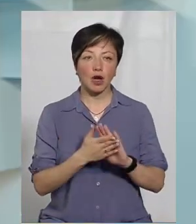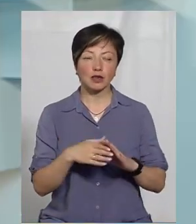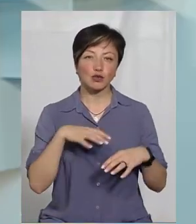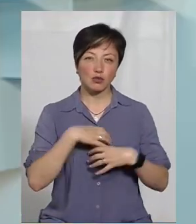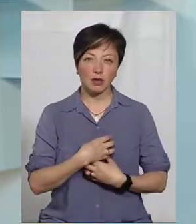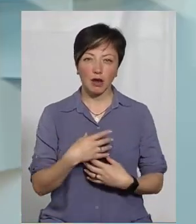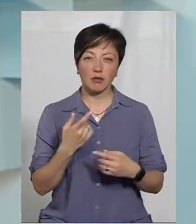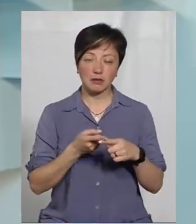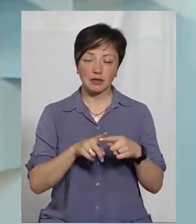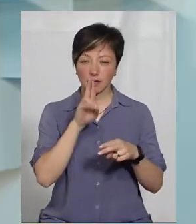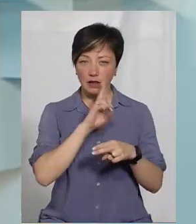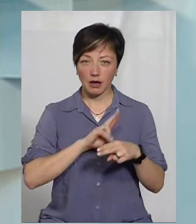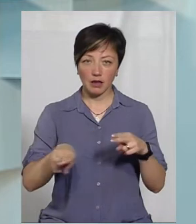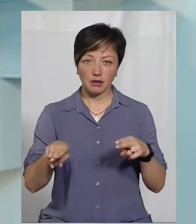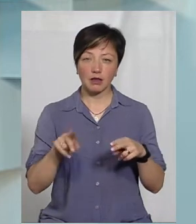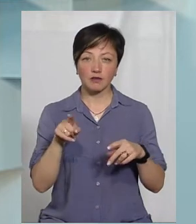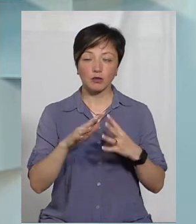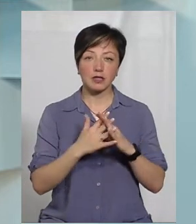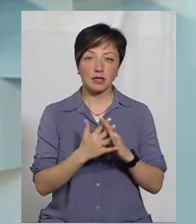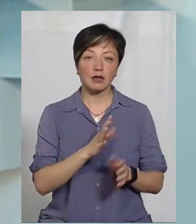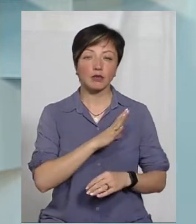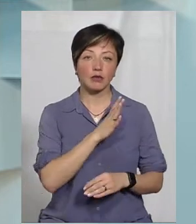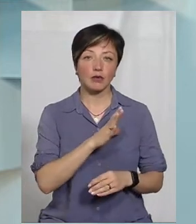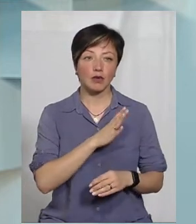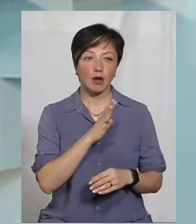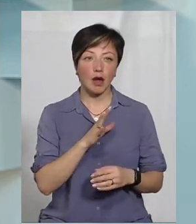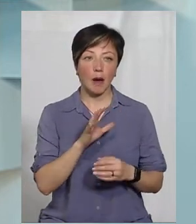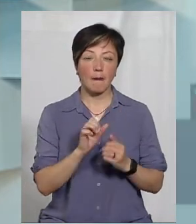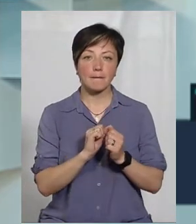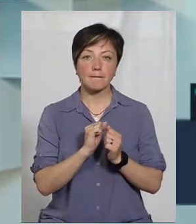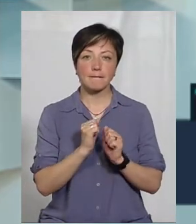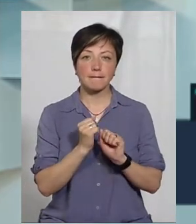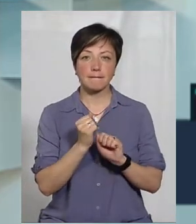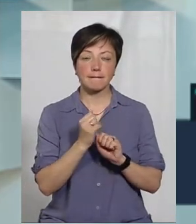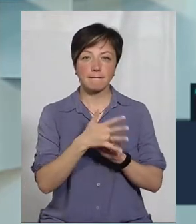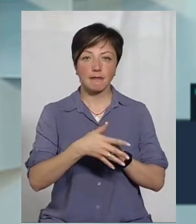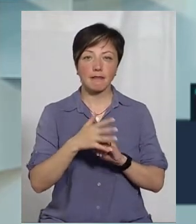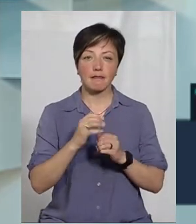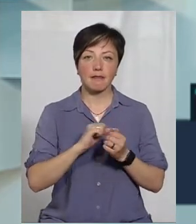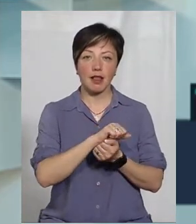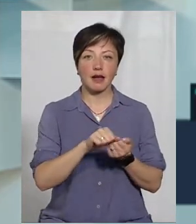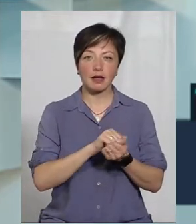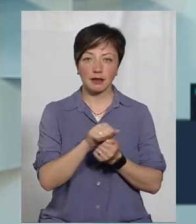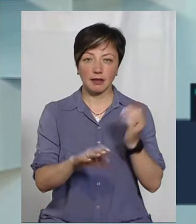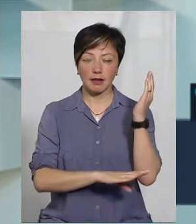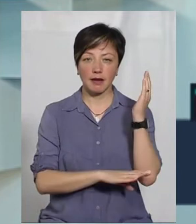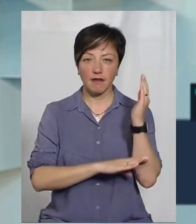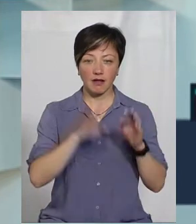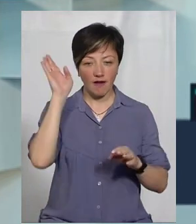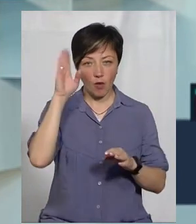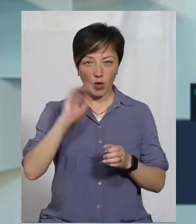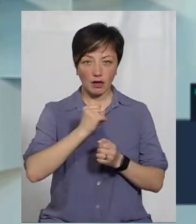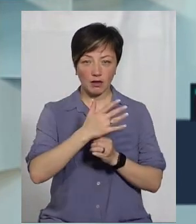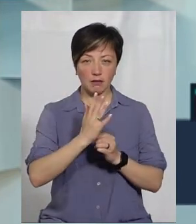досить сумна, ми пам'ятку втратили. І в тому ж самому селі знаходився млин, дерев'яний який, водяний млин був, який